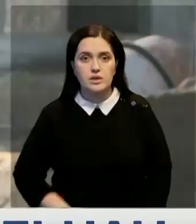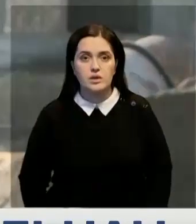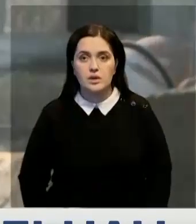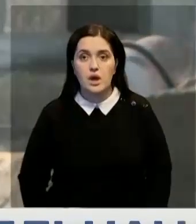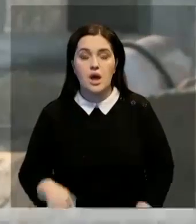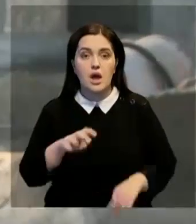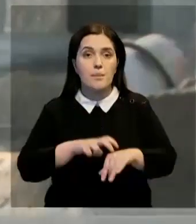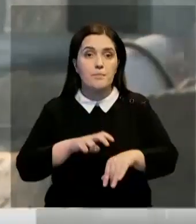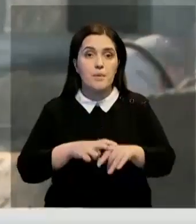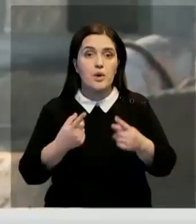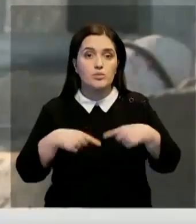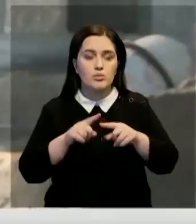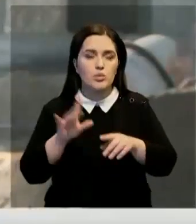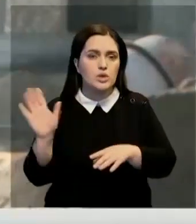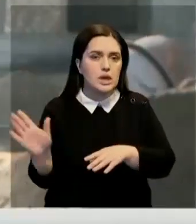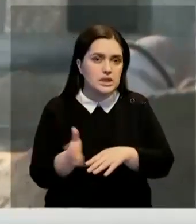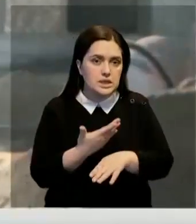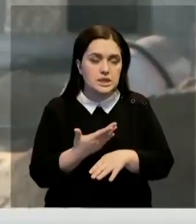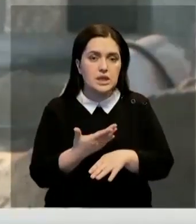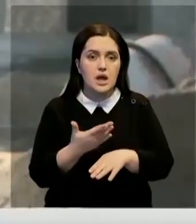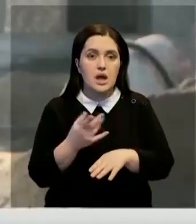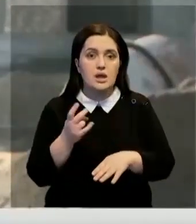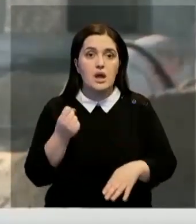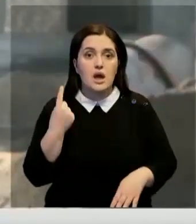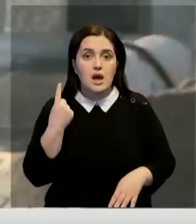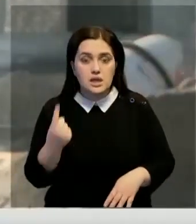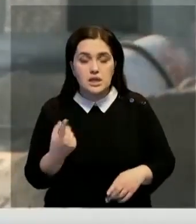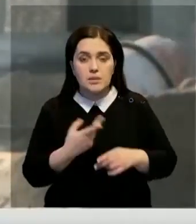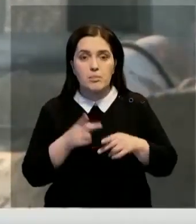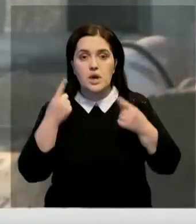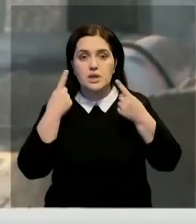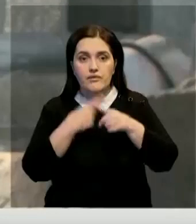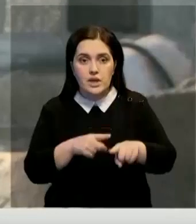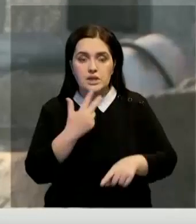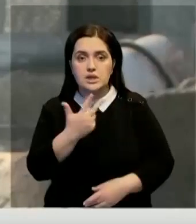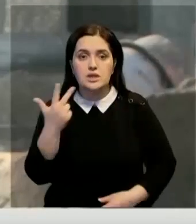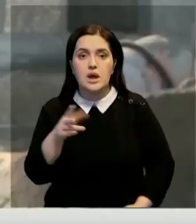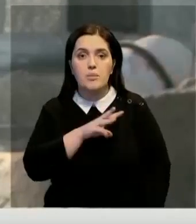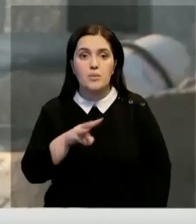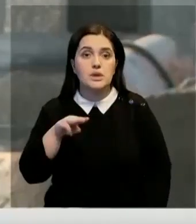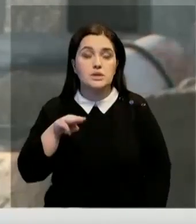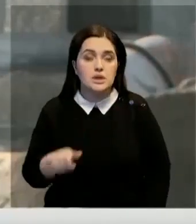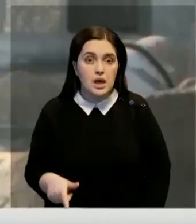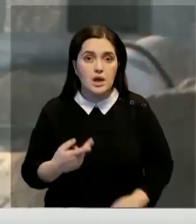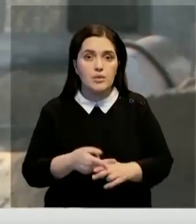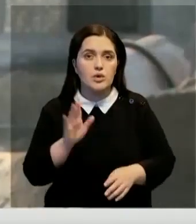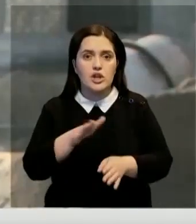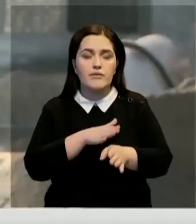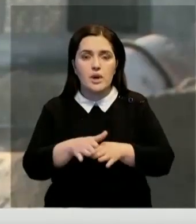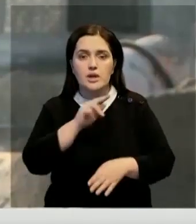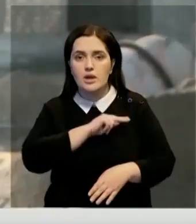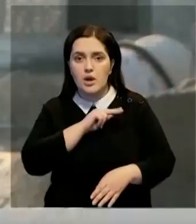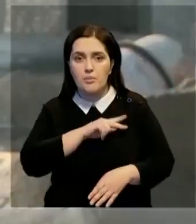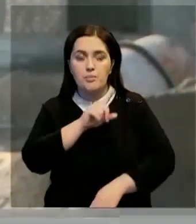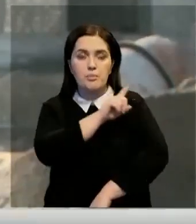Медпункт планируется сносить современным оборудованием. На один лишь инвентарь выделено 33 миллиона тенге. Амбулатория будет выполнять работу в